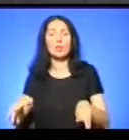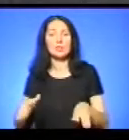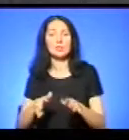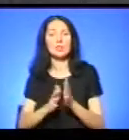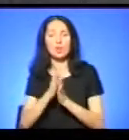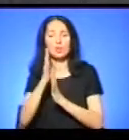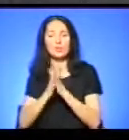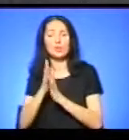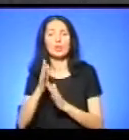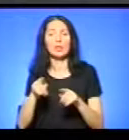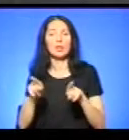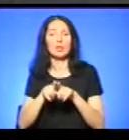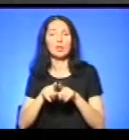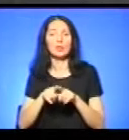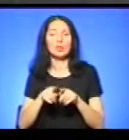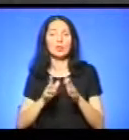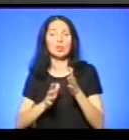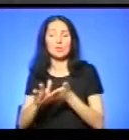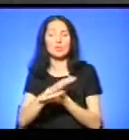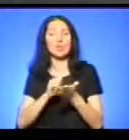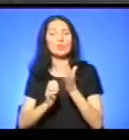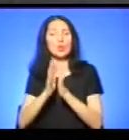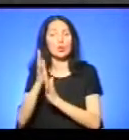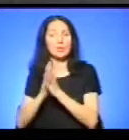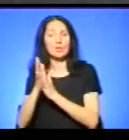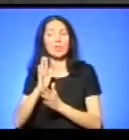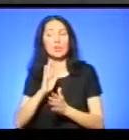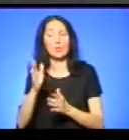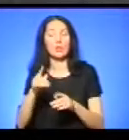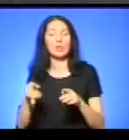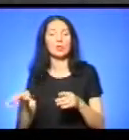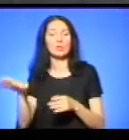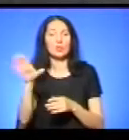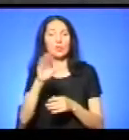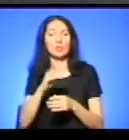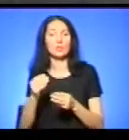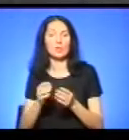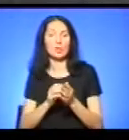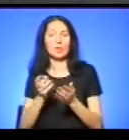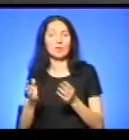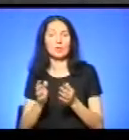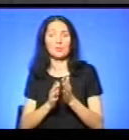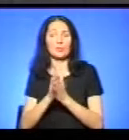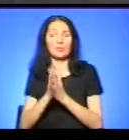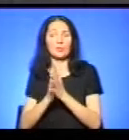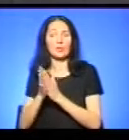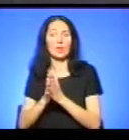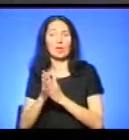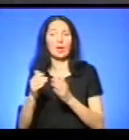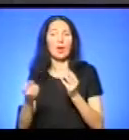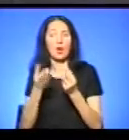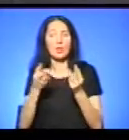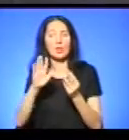а в кінці-кінці він знищує самі рослини. Буває таке, що в нас цілі і насадження горять. Їх потім встановити дуже,